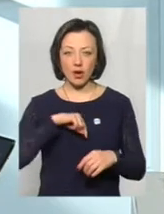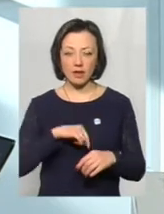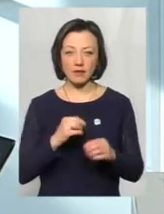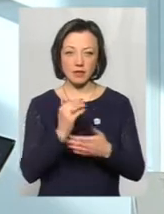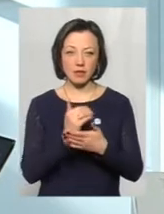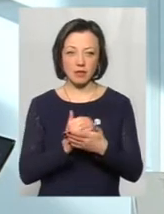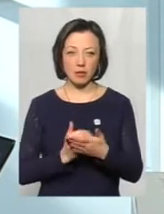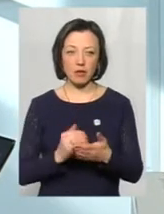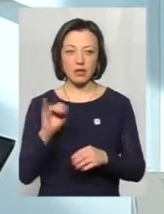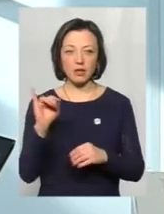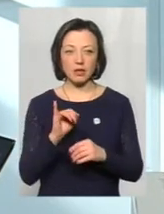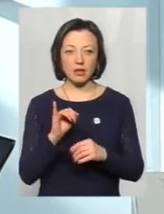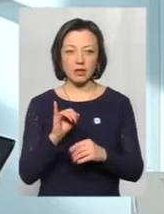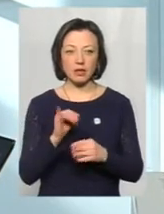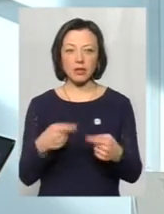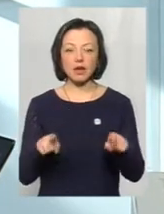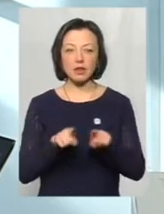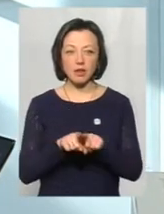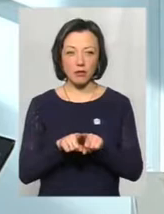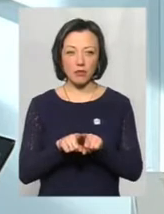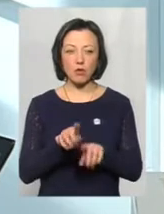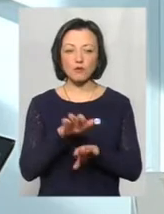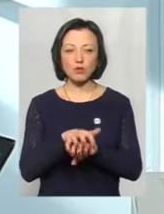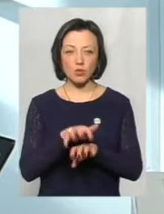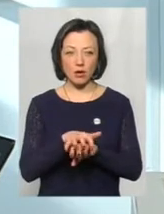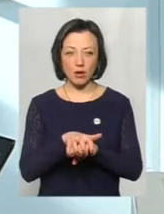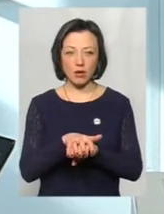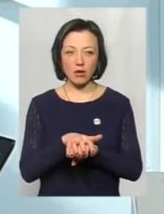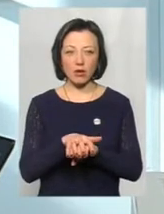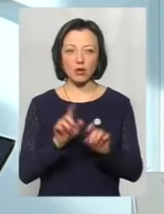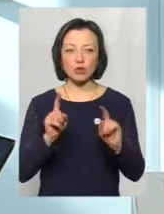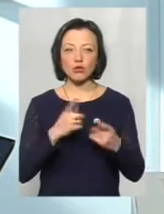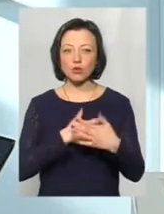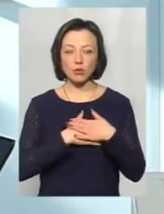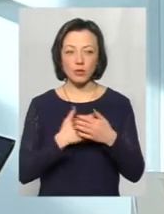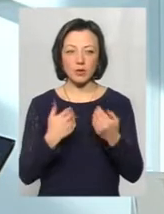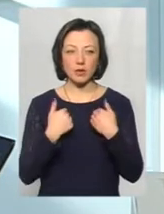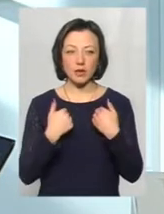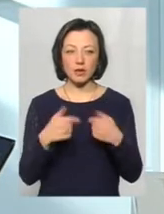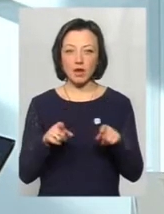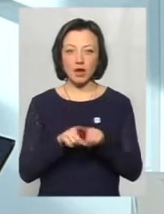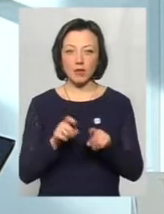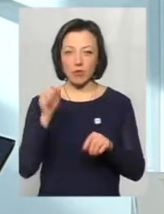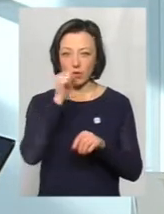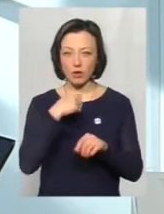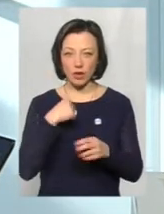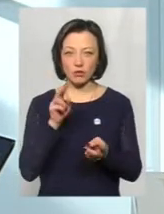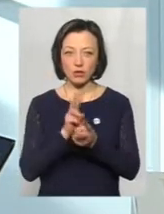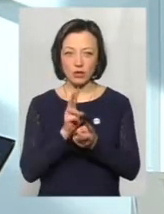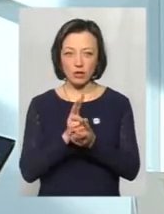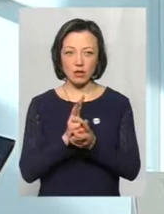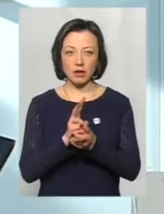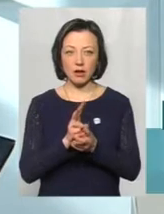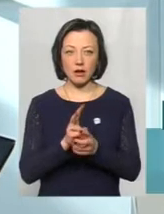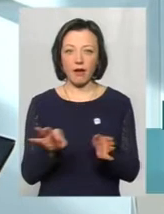систем. І так само взуття дуже люблять, такі морози я зустрічала, ходять в